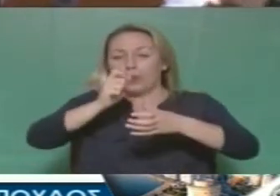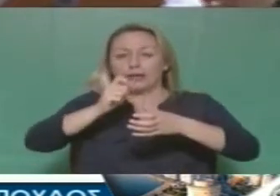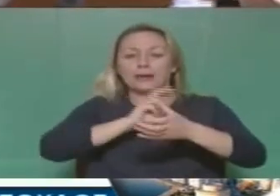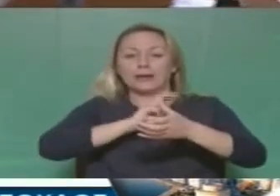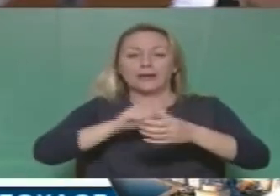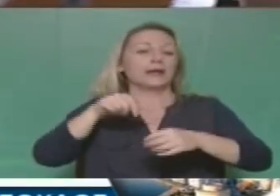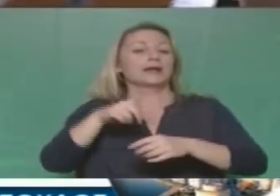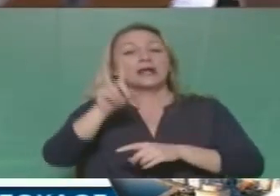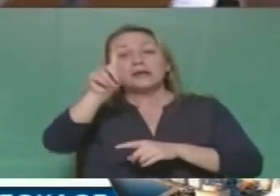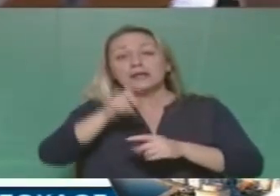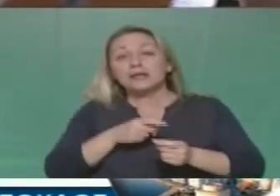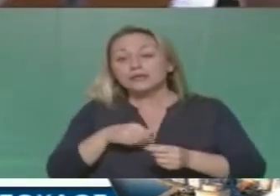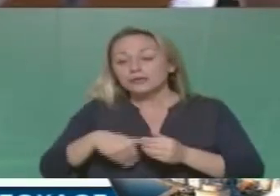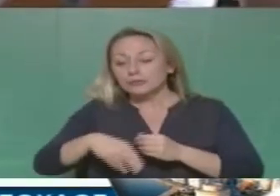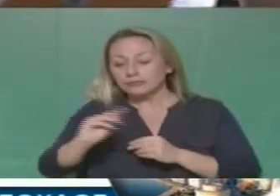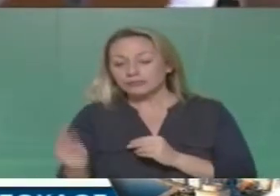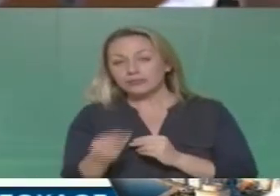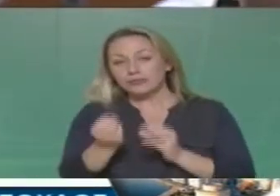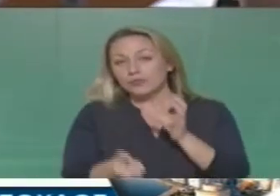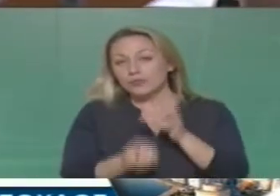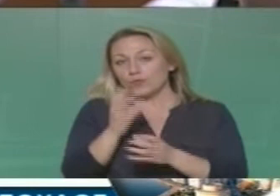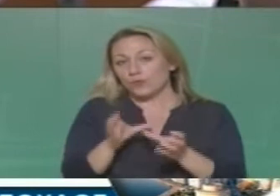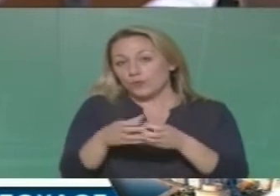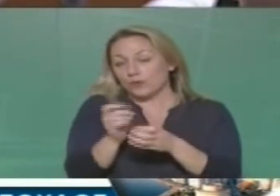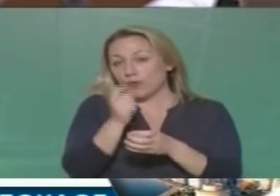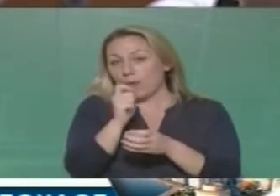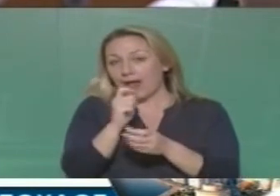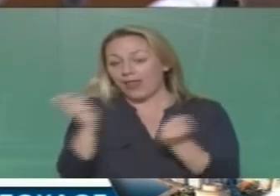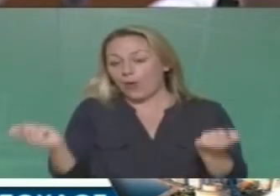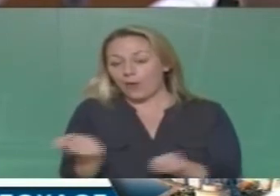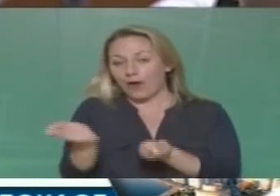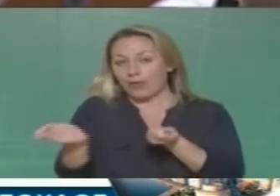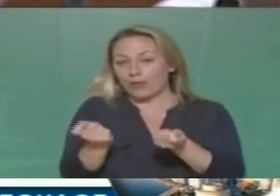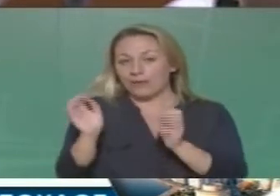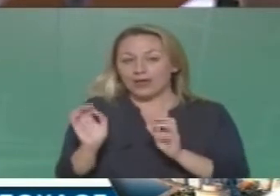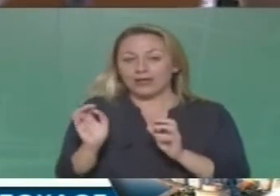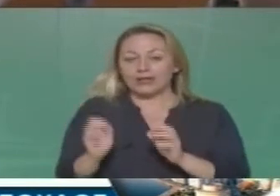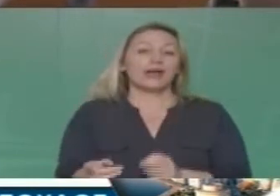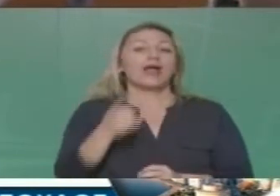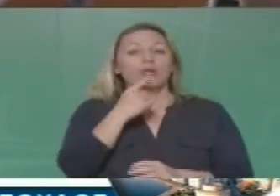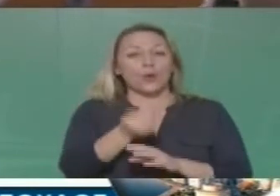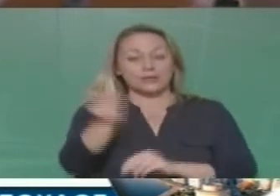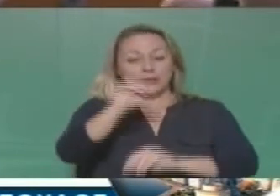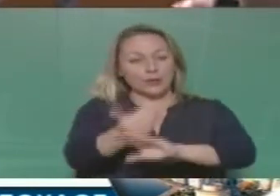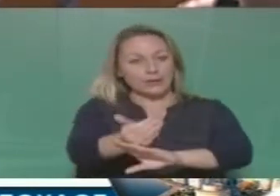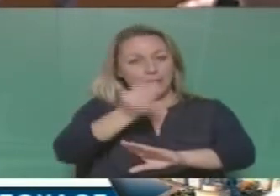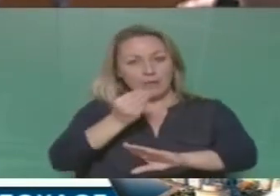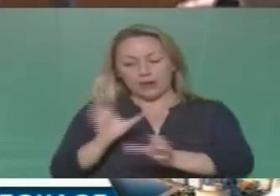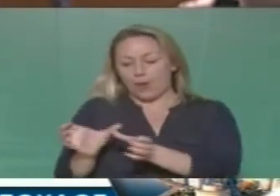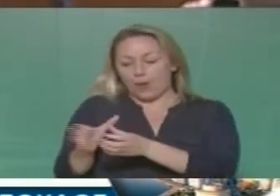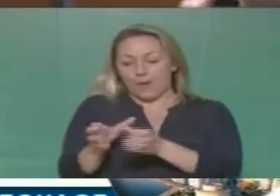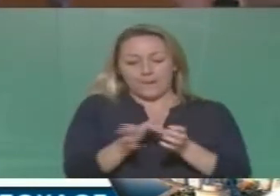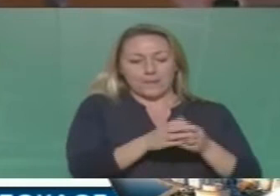ξέρω, η δικαιοδική έκφραση εδώ μέσα στο Δημοτικό Συμβούλιο, άνθρωποι οι οποίοι προεκλογικά έταξαν μαχαίρια. Άνθρωποι οι οποίοι